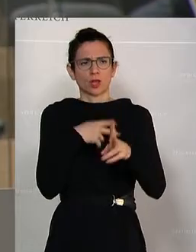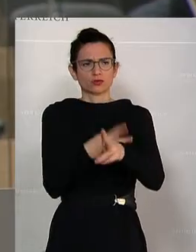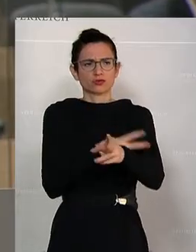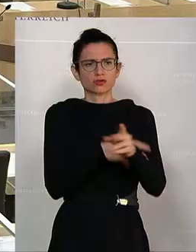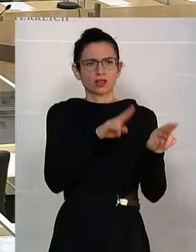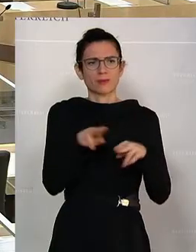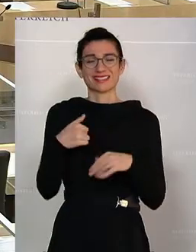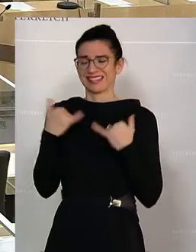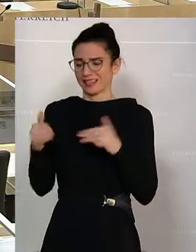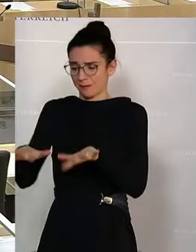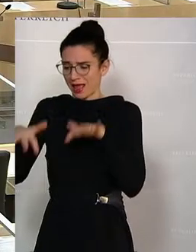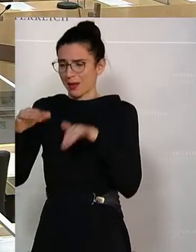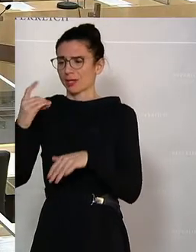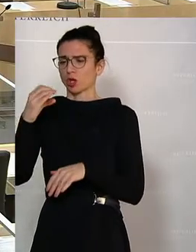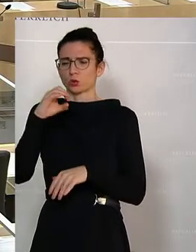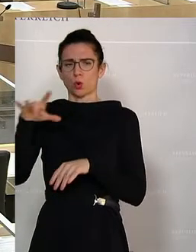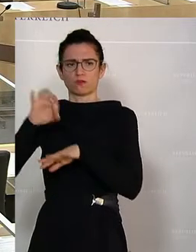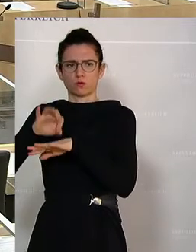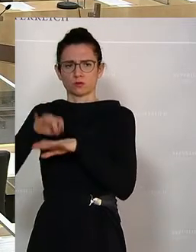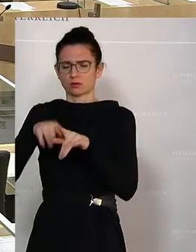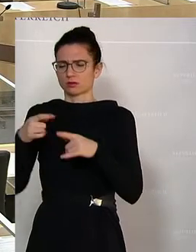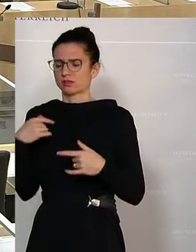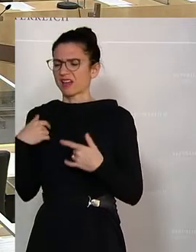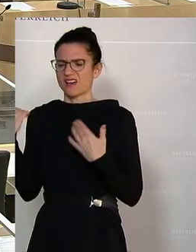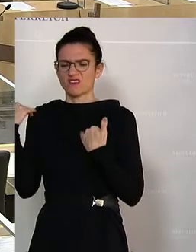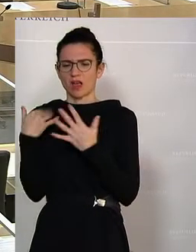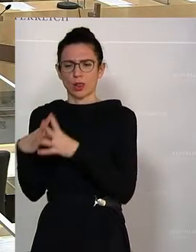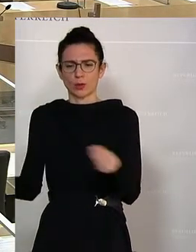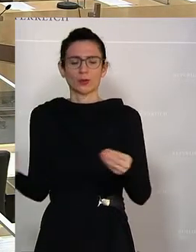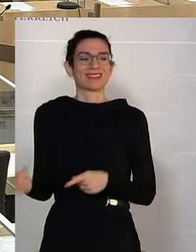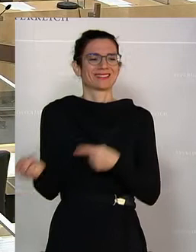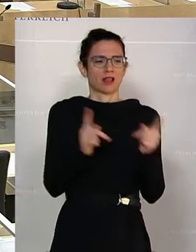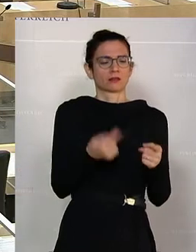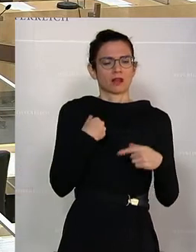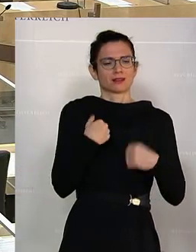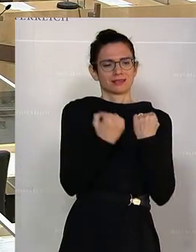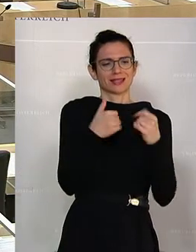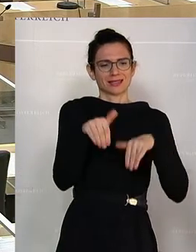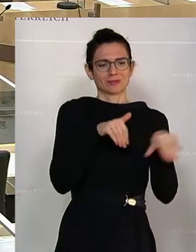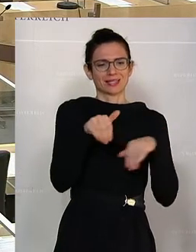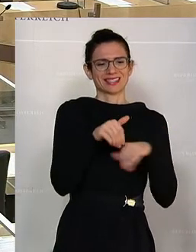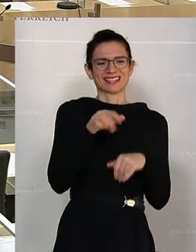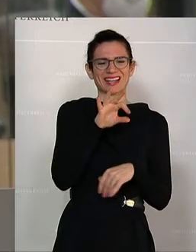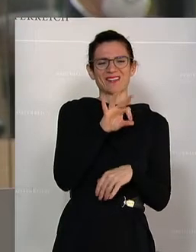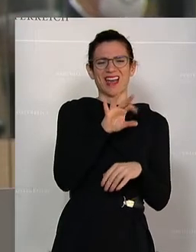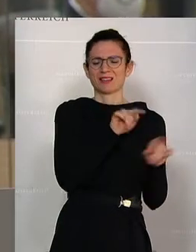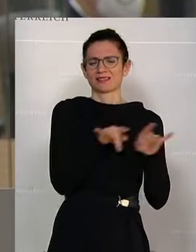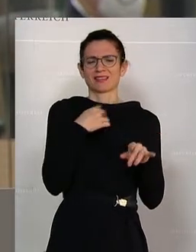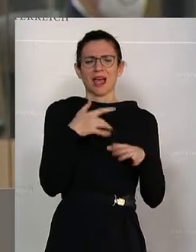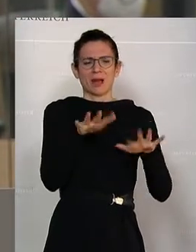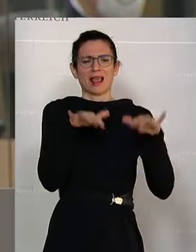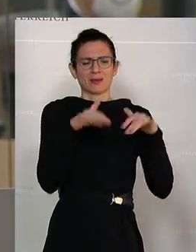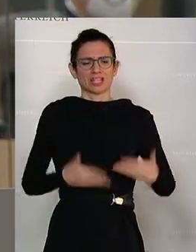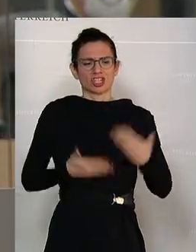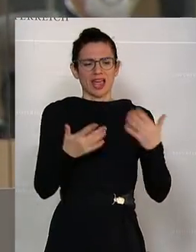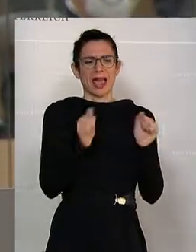durch Tollfuß ausgeschaltet. 34 schwor Sicherheitsminister der christlich-sozialen Emil Feig die parlamentarische Heimwehr